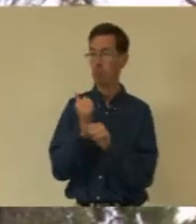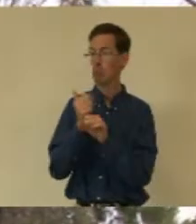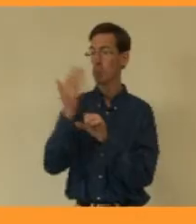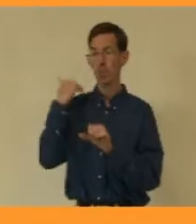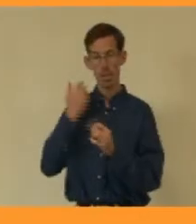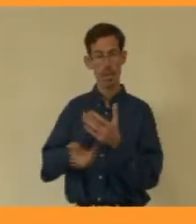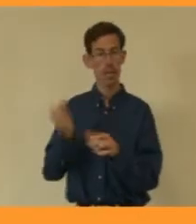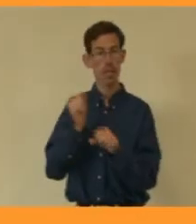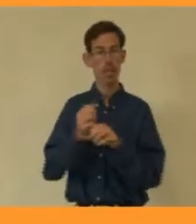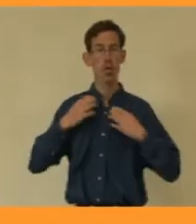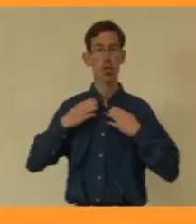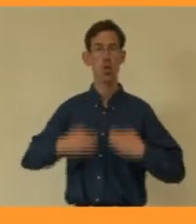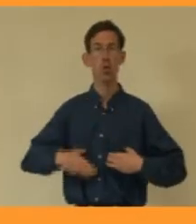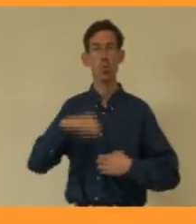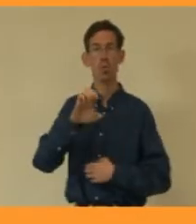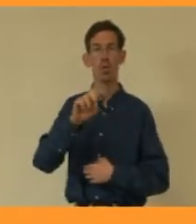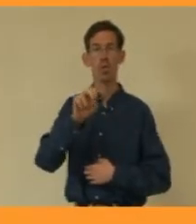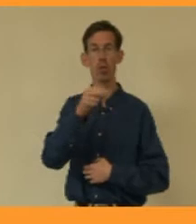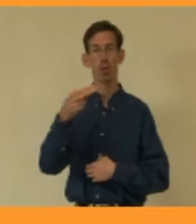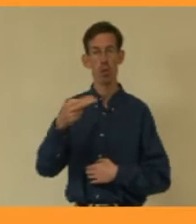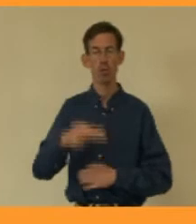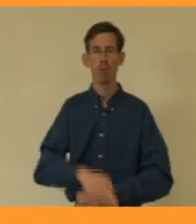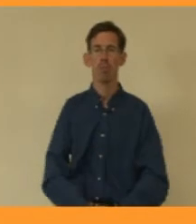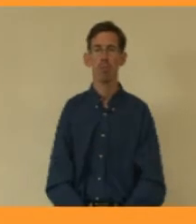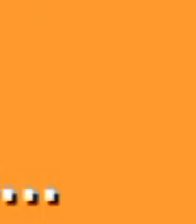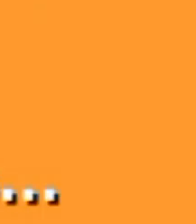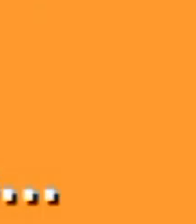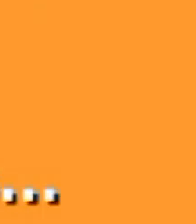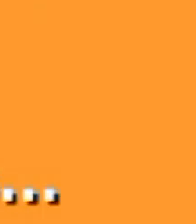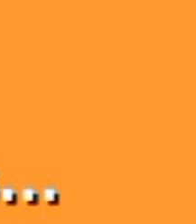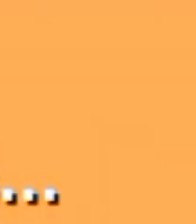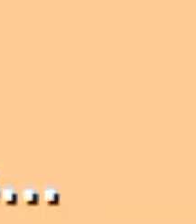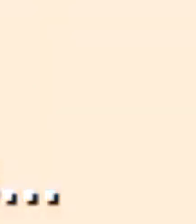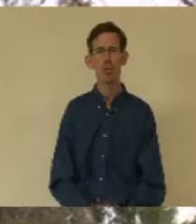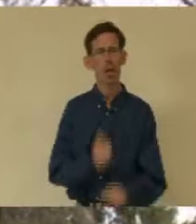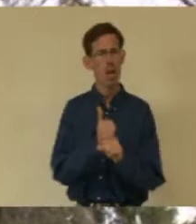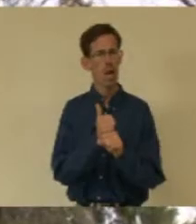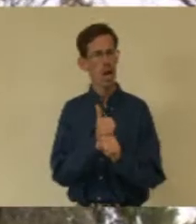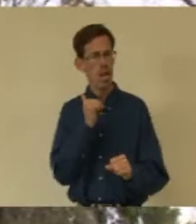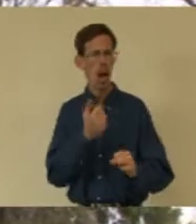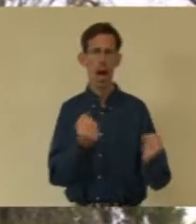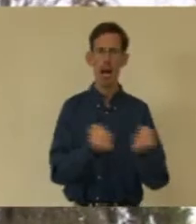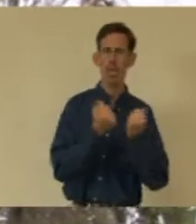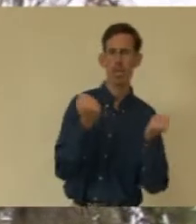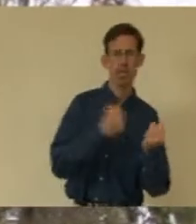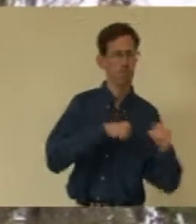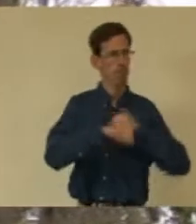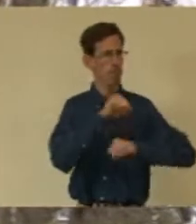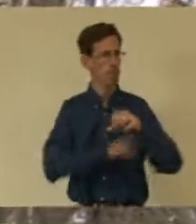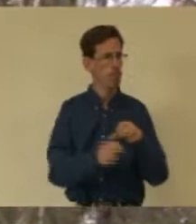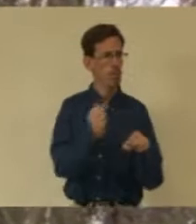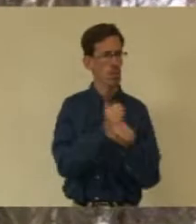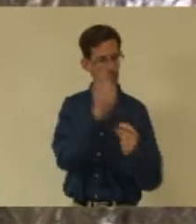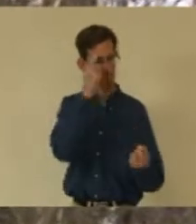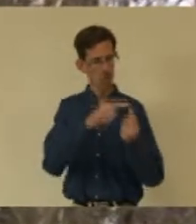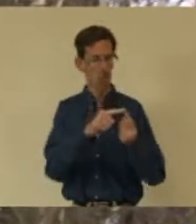Club Edel. De l'année dernière, il eu une activité qui a été mise en